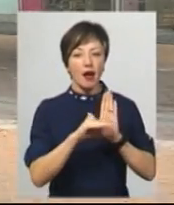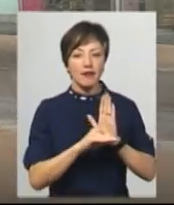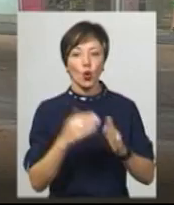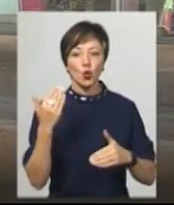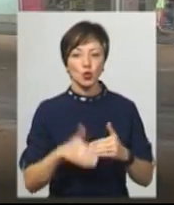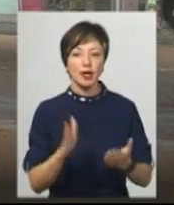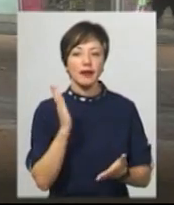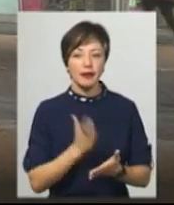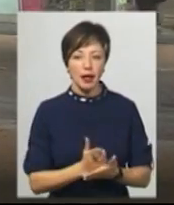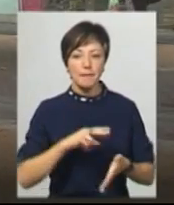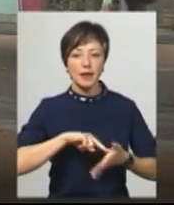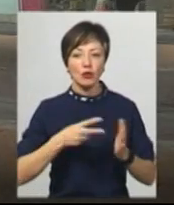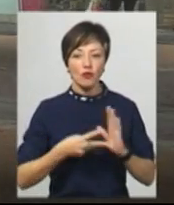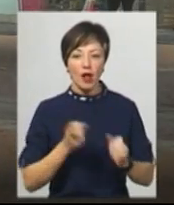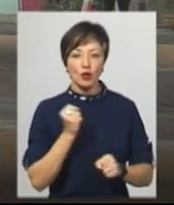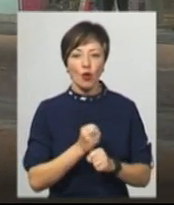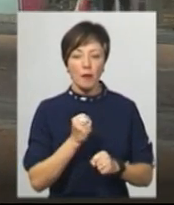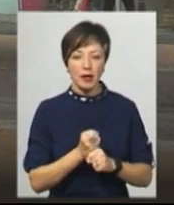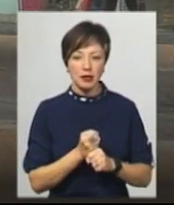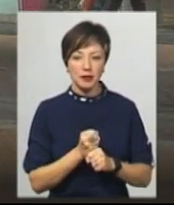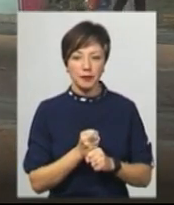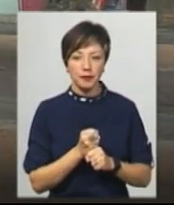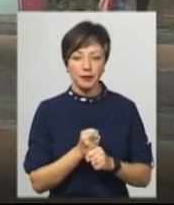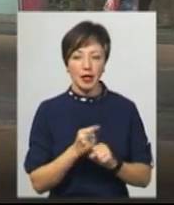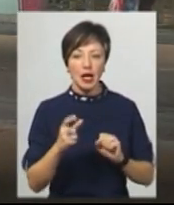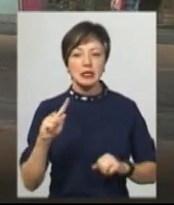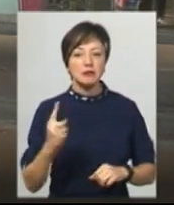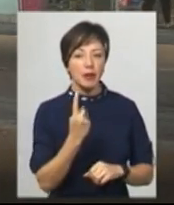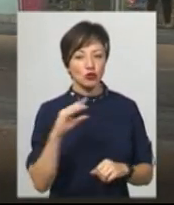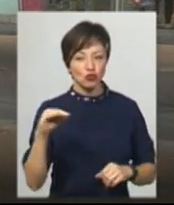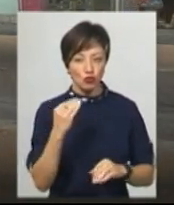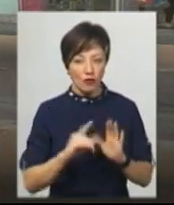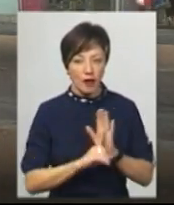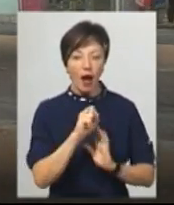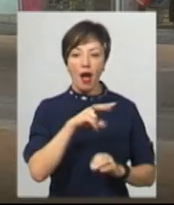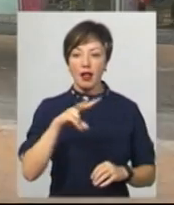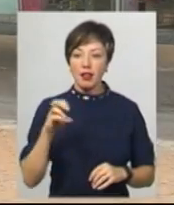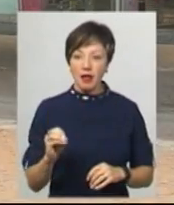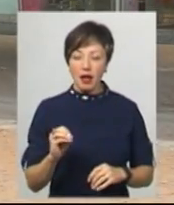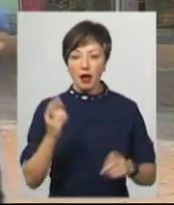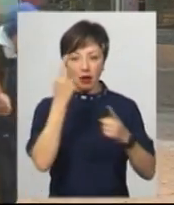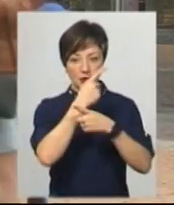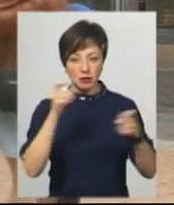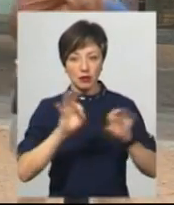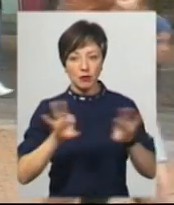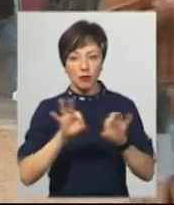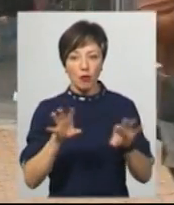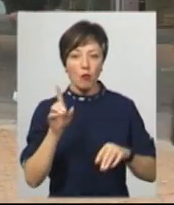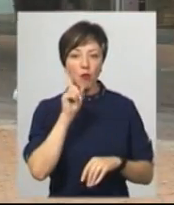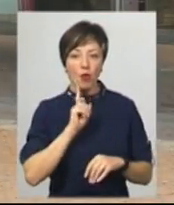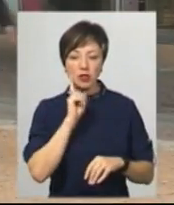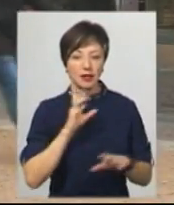вже є. Ми планували робити його з 1 жовтня, але широку інформаційну компанію поки що